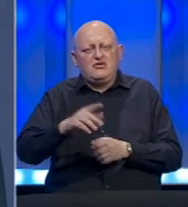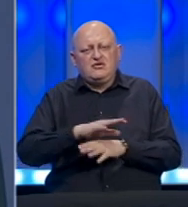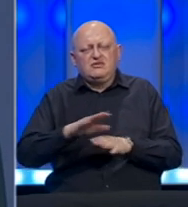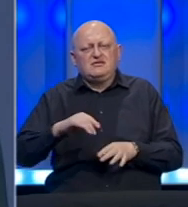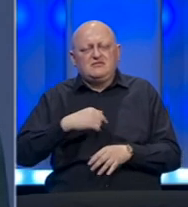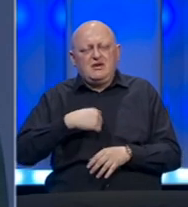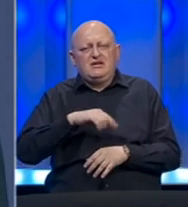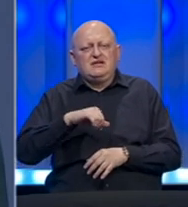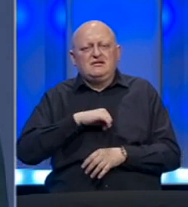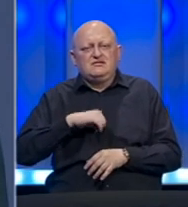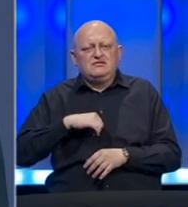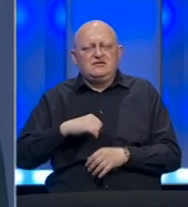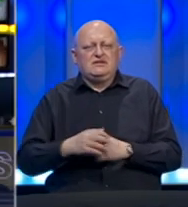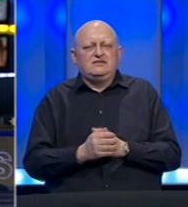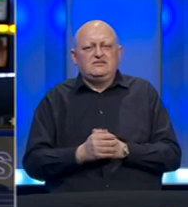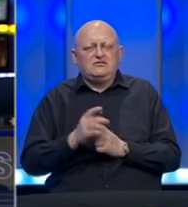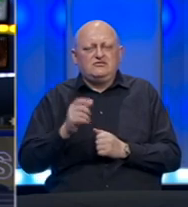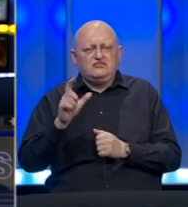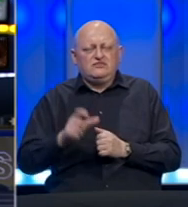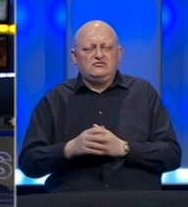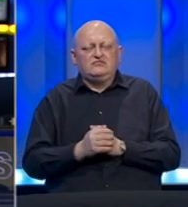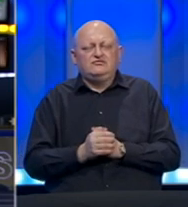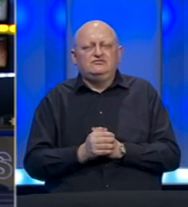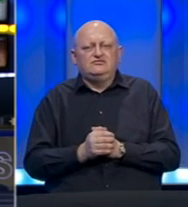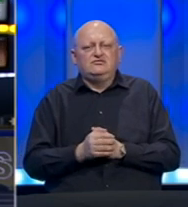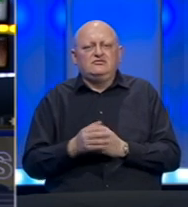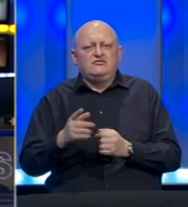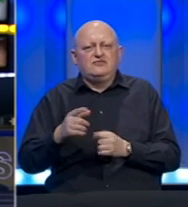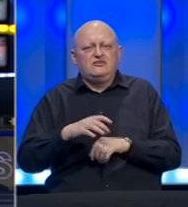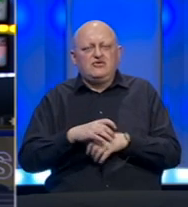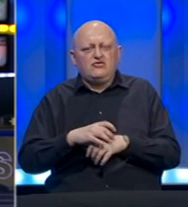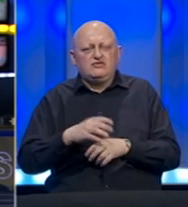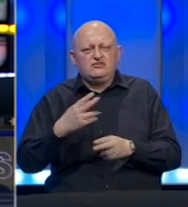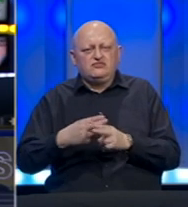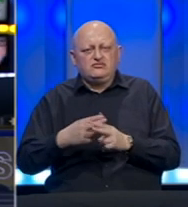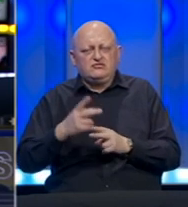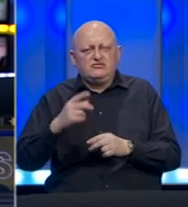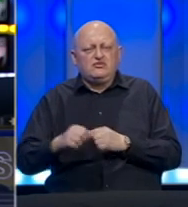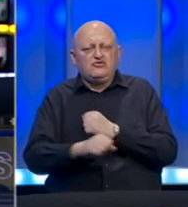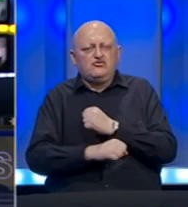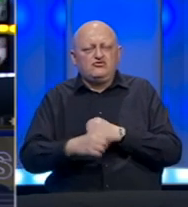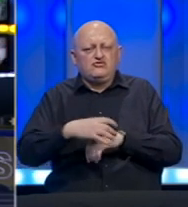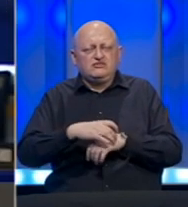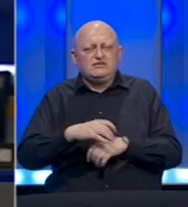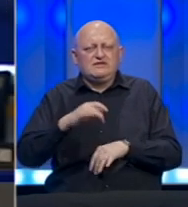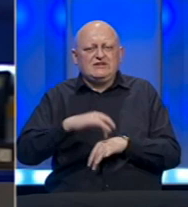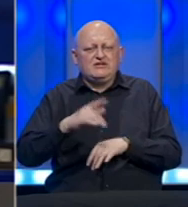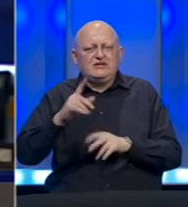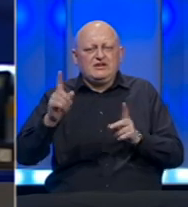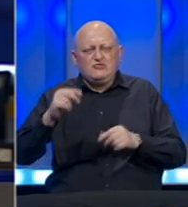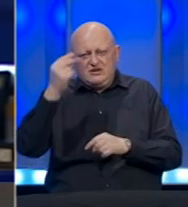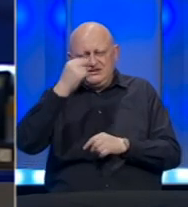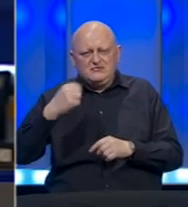interes da ljudi što prije počnu... A u klinici za infektivne bolesti Univerzitetskog kliničkog centra